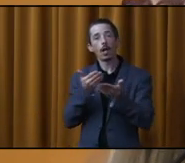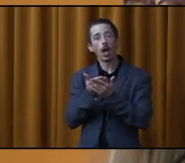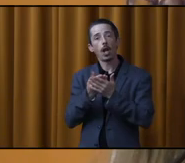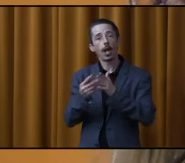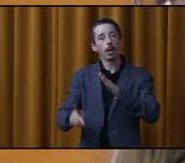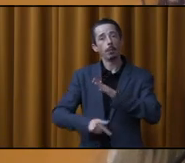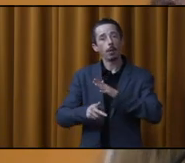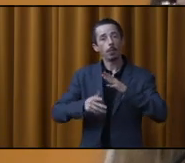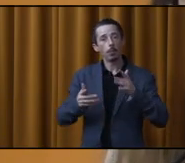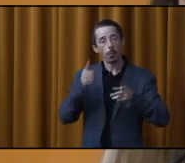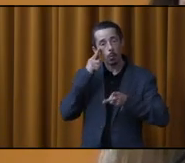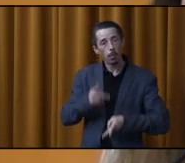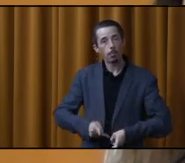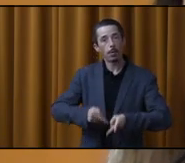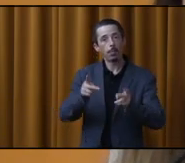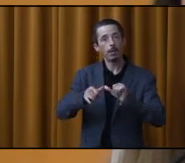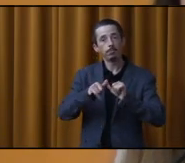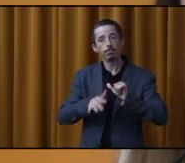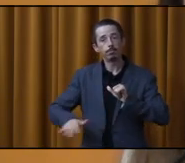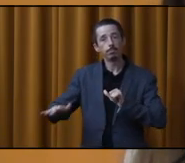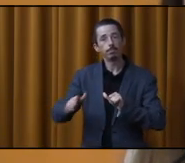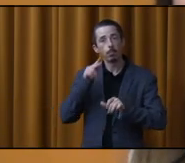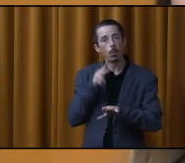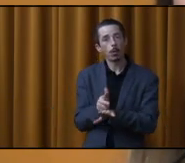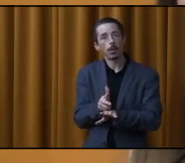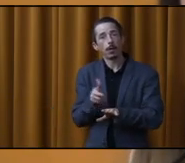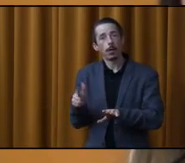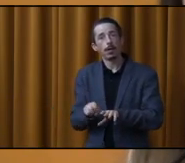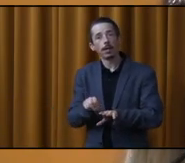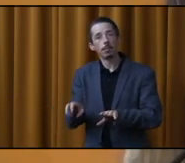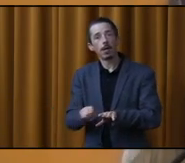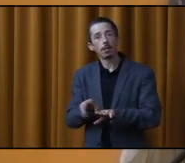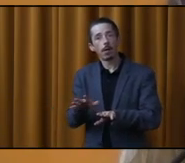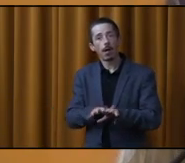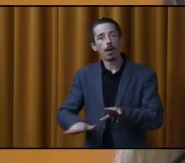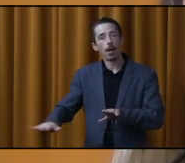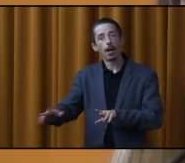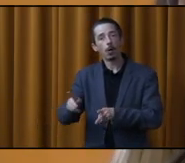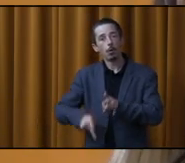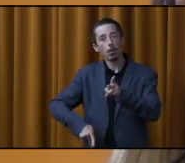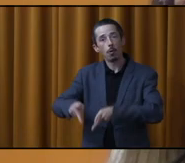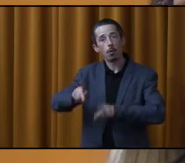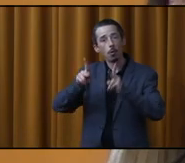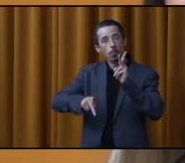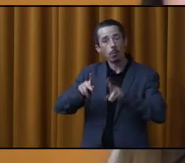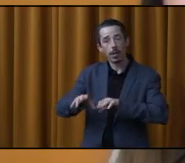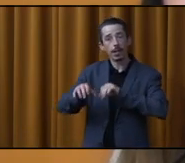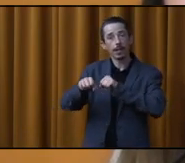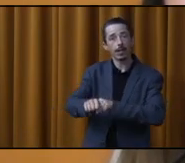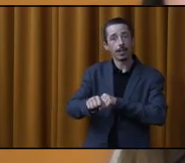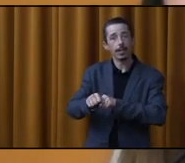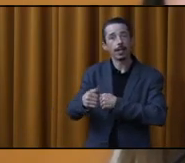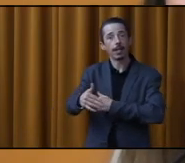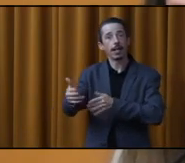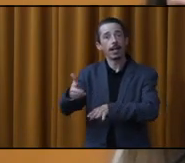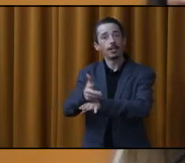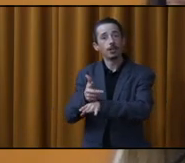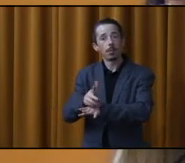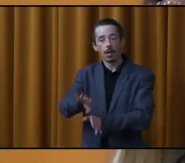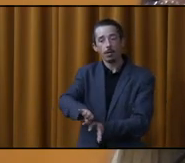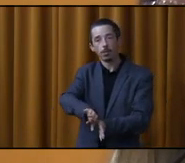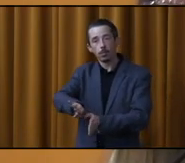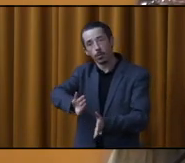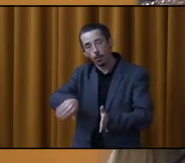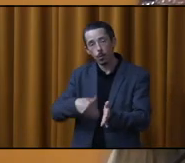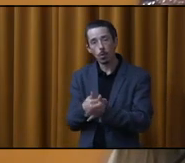primaire, afin de permettre l'aménagement d'un débarcadère situé dans l'emprise de la voie publique, déjà occupée par des cases de stationnement, qui